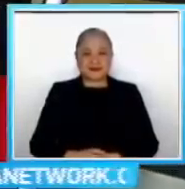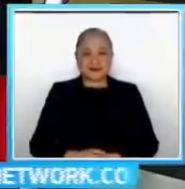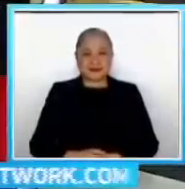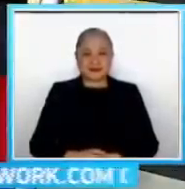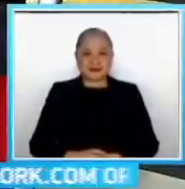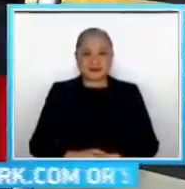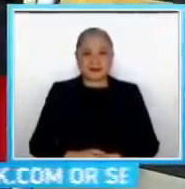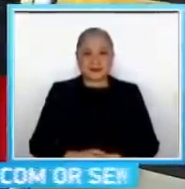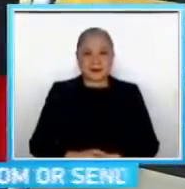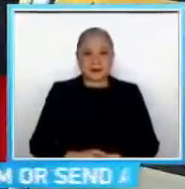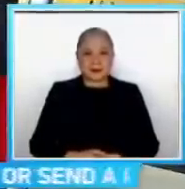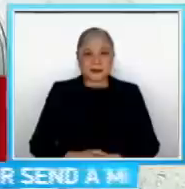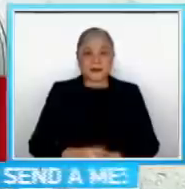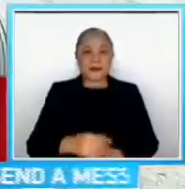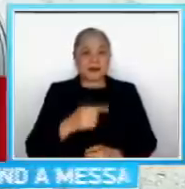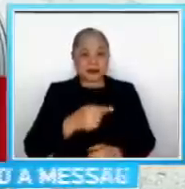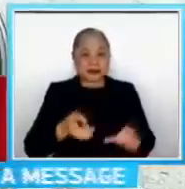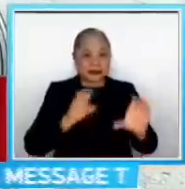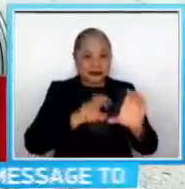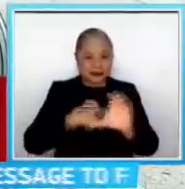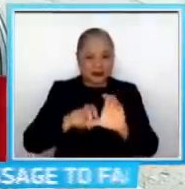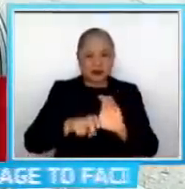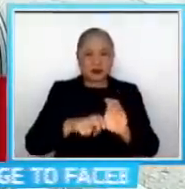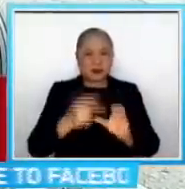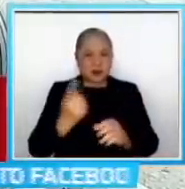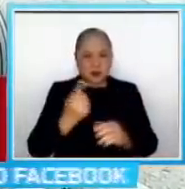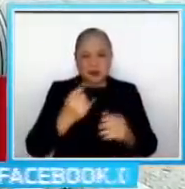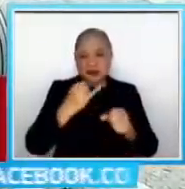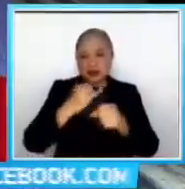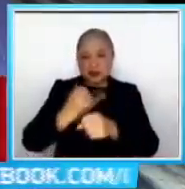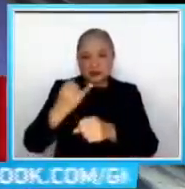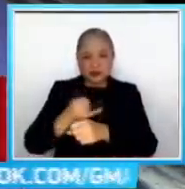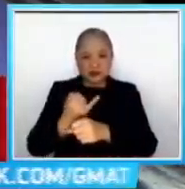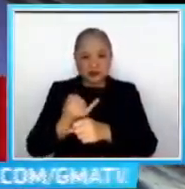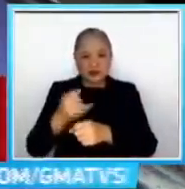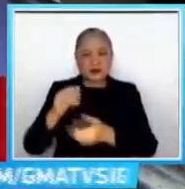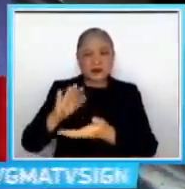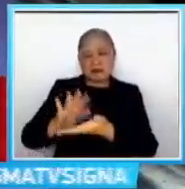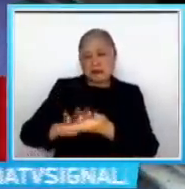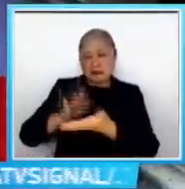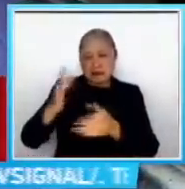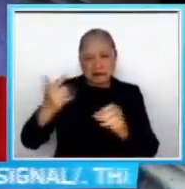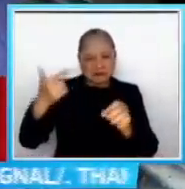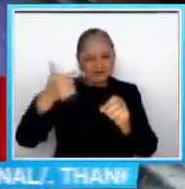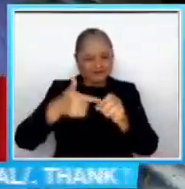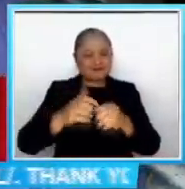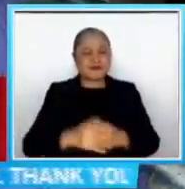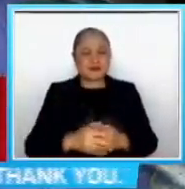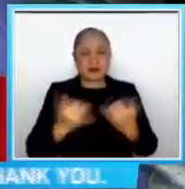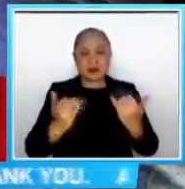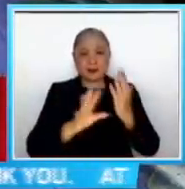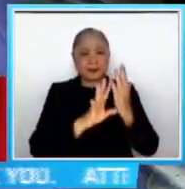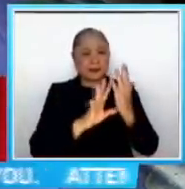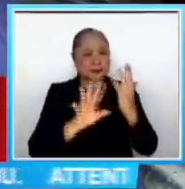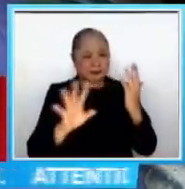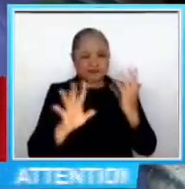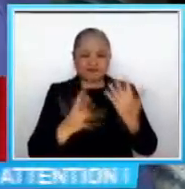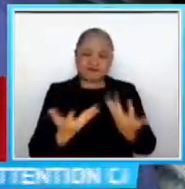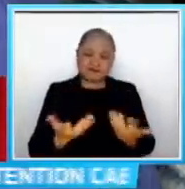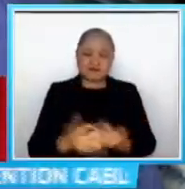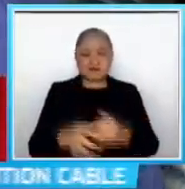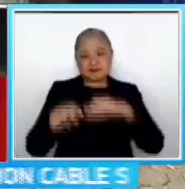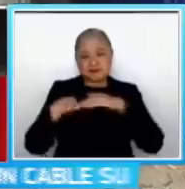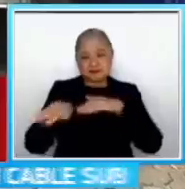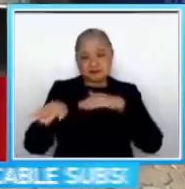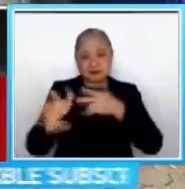Tsa-tsagay na lamang daw muna ng ilang jeep ni driver ang mahal na petrolyo Ito, pila-pila na lang O, pag-a